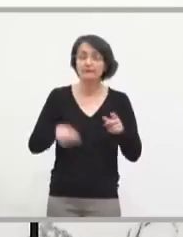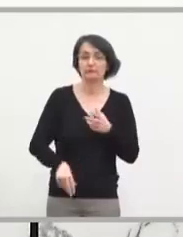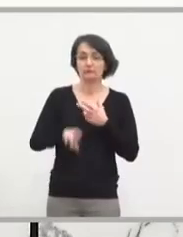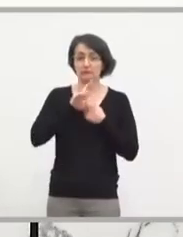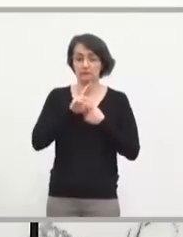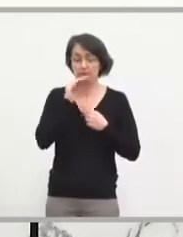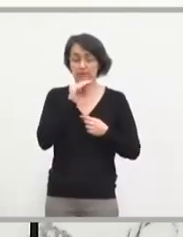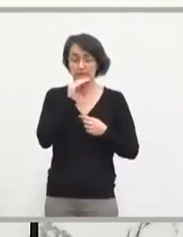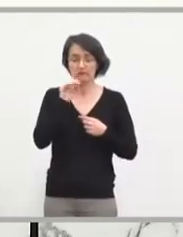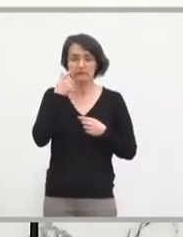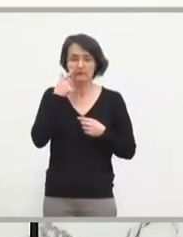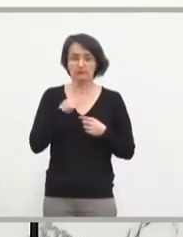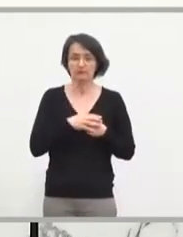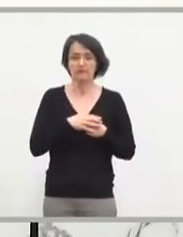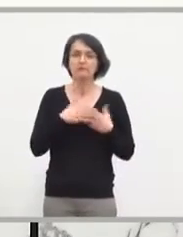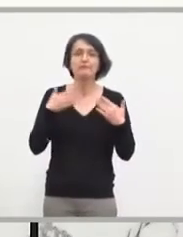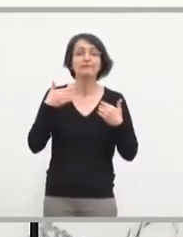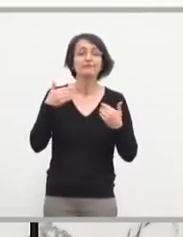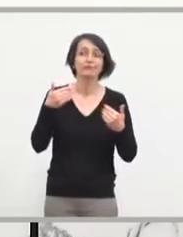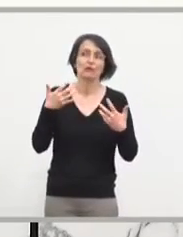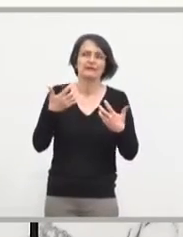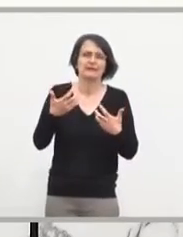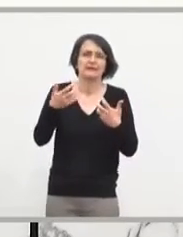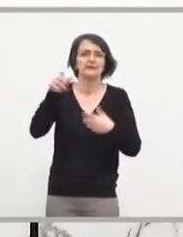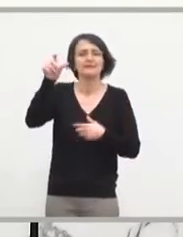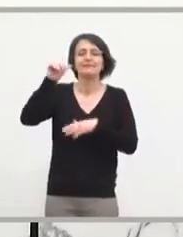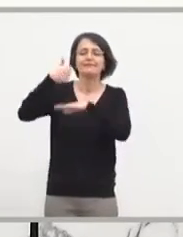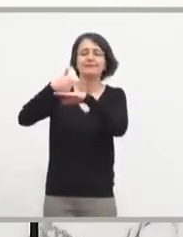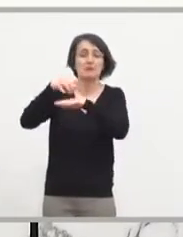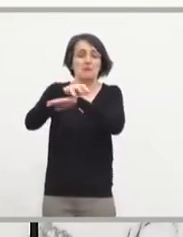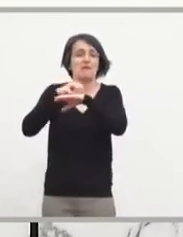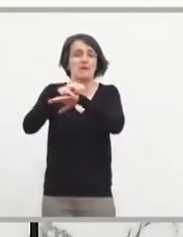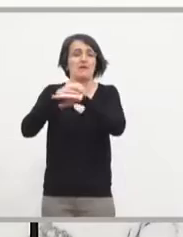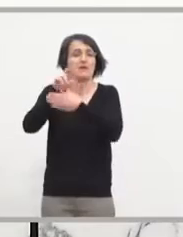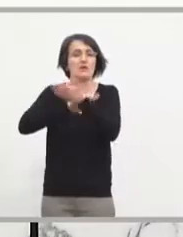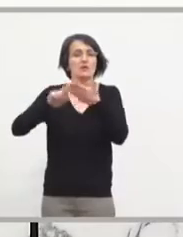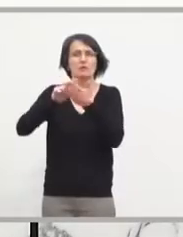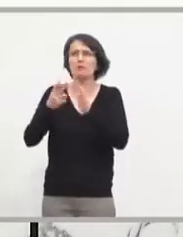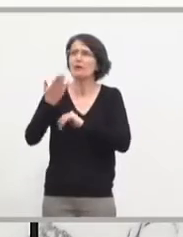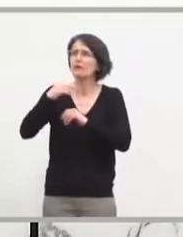Je souhaite que M. Bayos, préfet de région, que j'ai appelé avant-hier, à Paris,